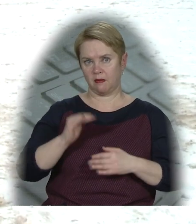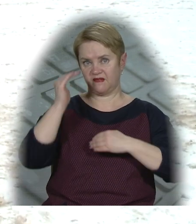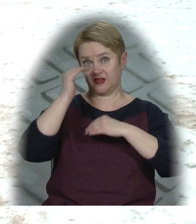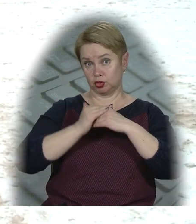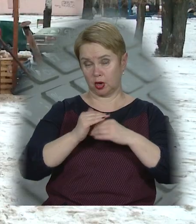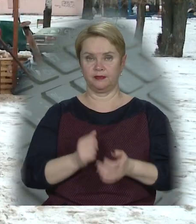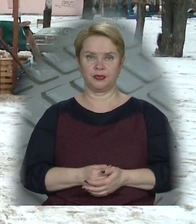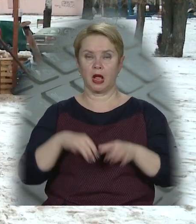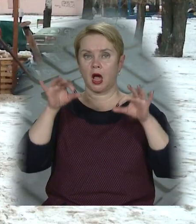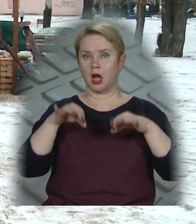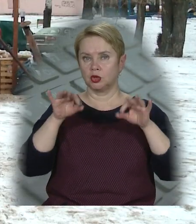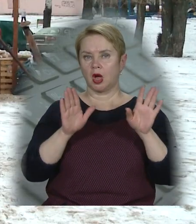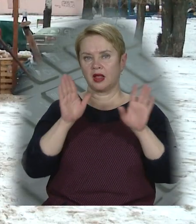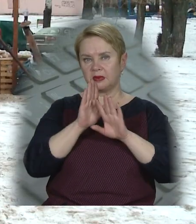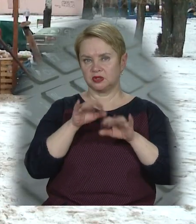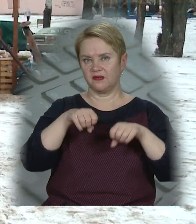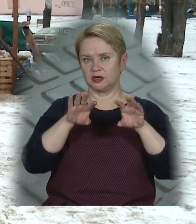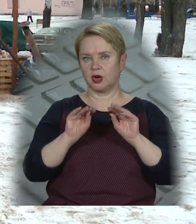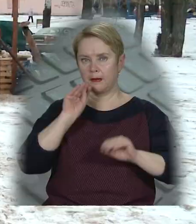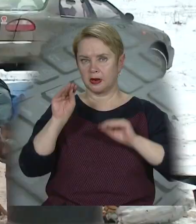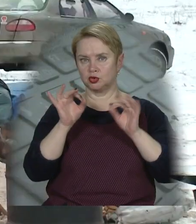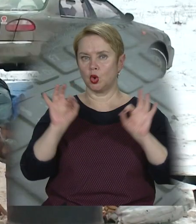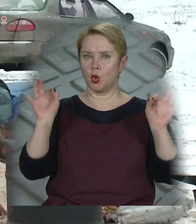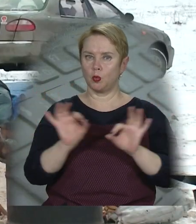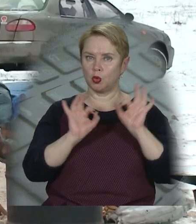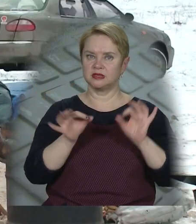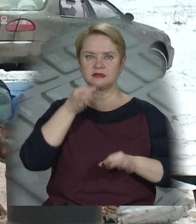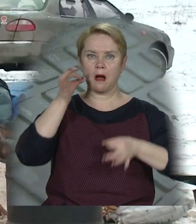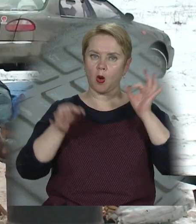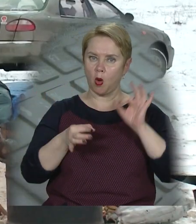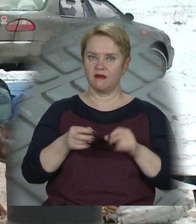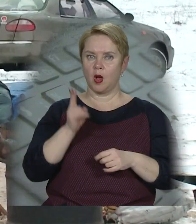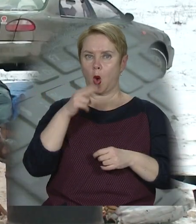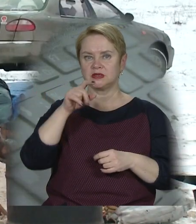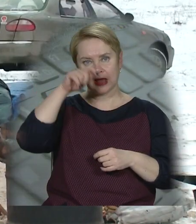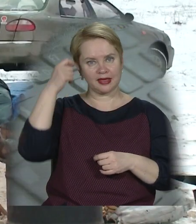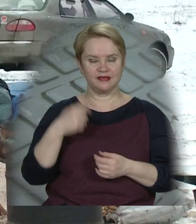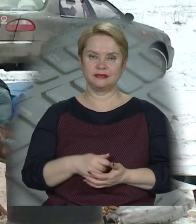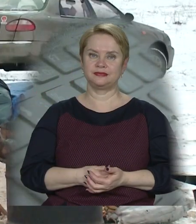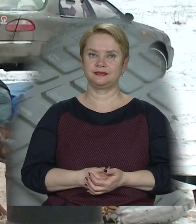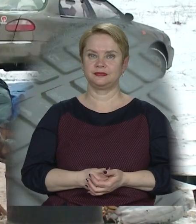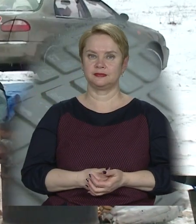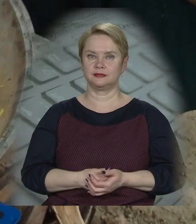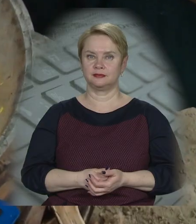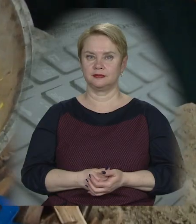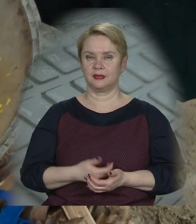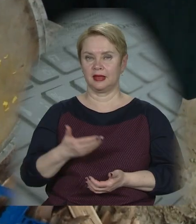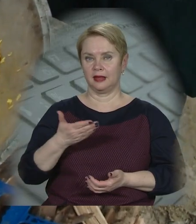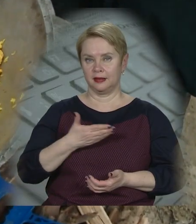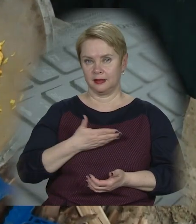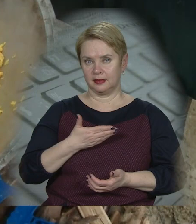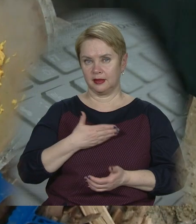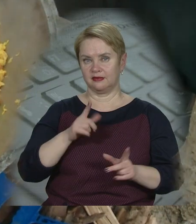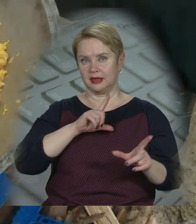вечора. Хрещенську атмосферу вирішили прикрасити ще й музикою та смаколиками від козаків. Мій дід, коли в